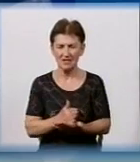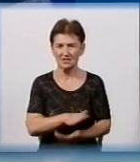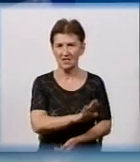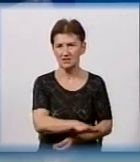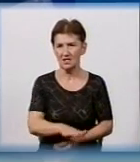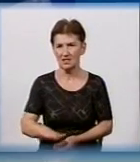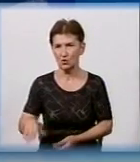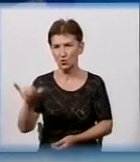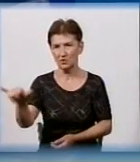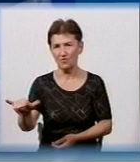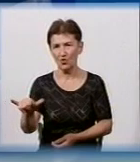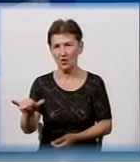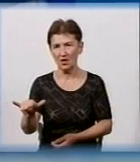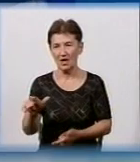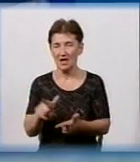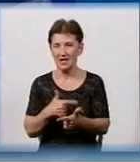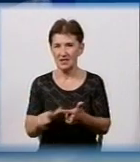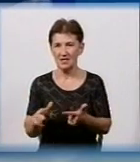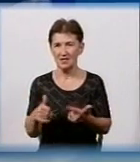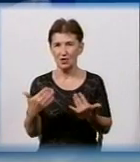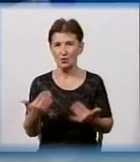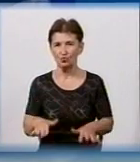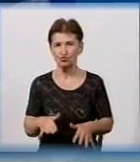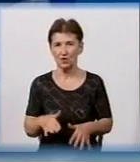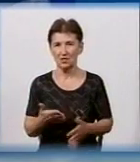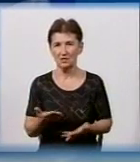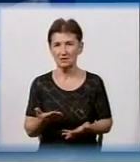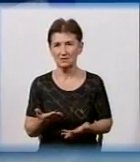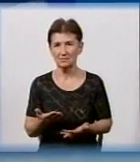або воно вже, як би, життя сложилася.